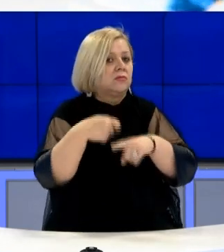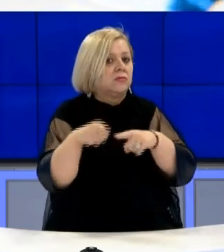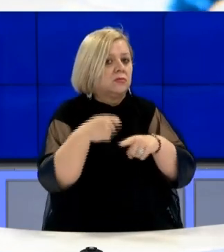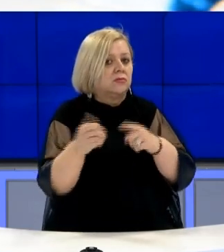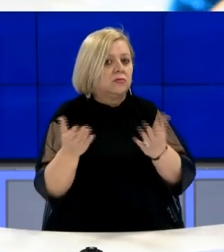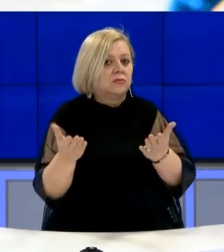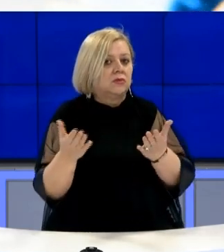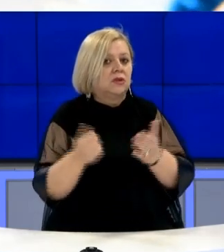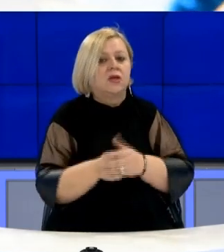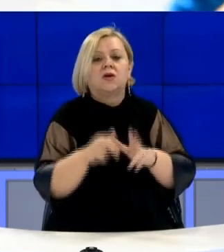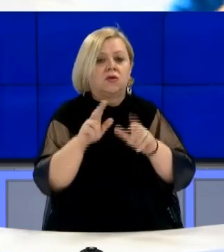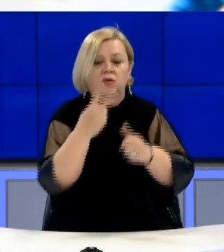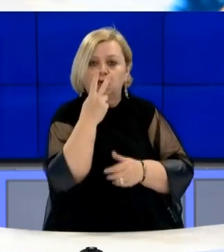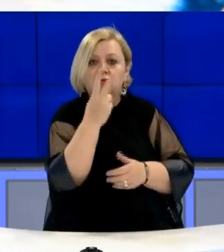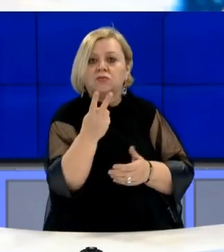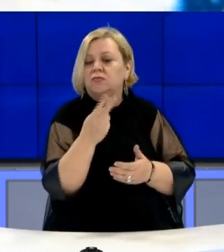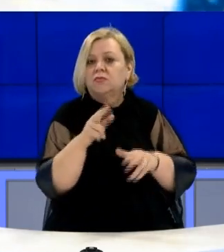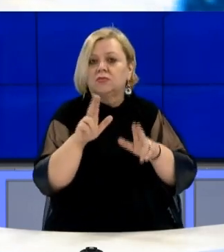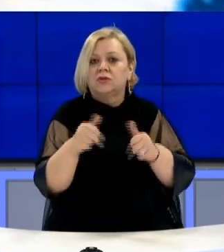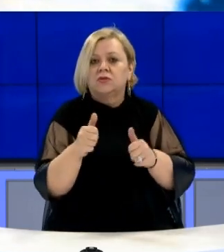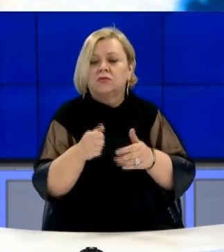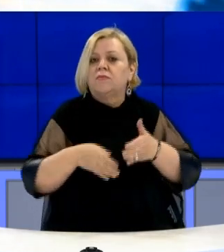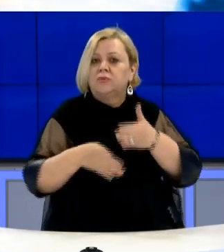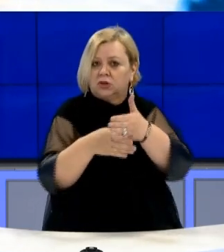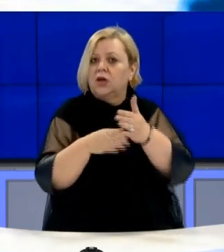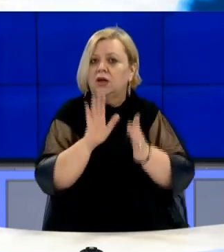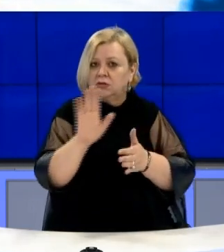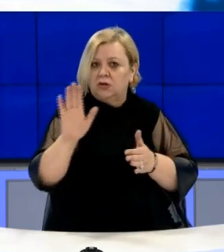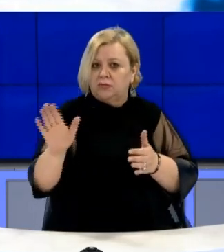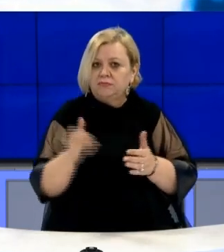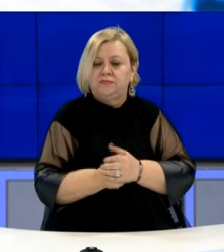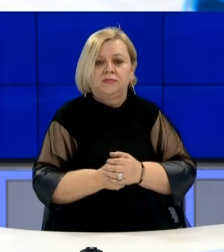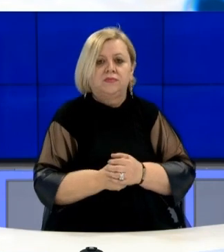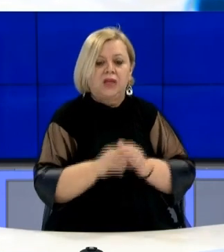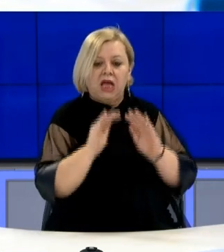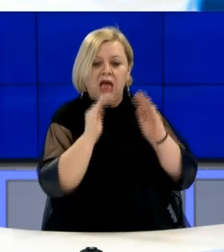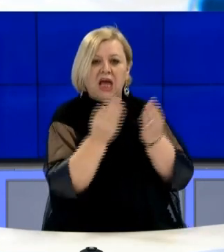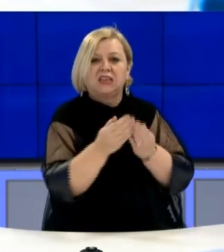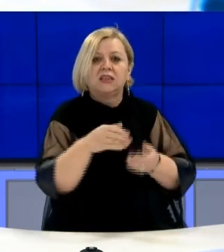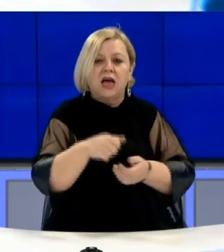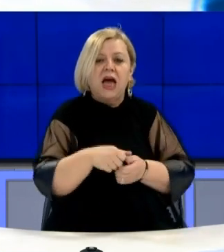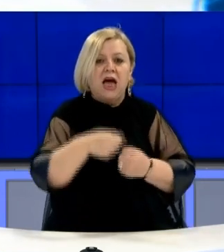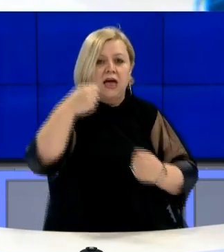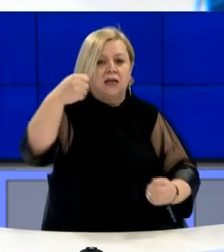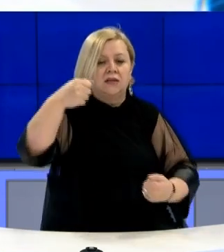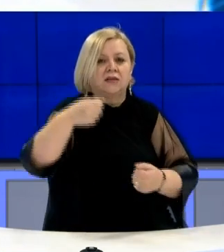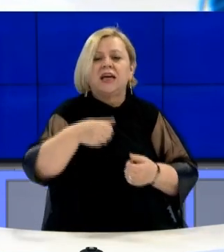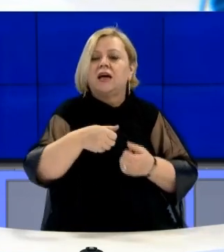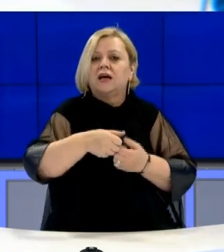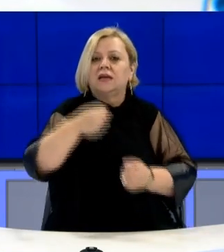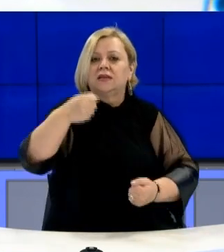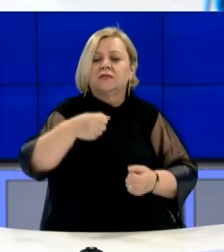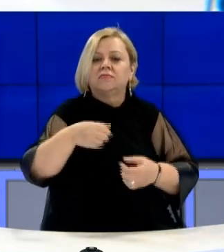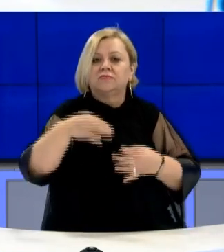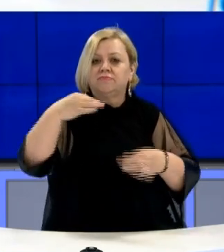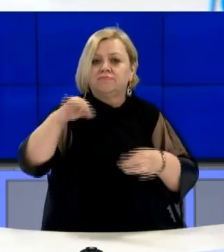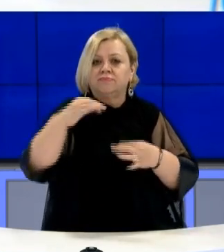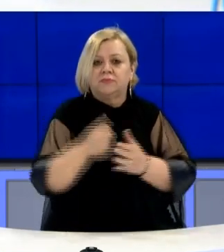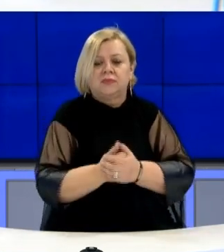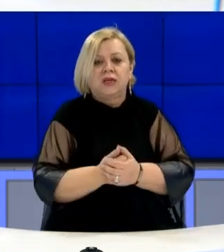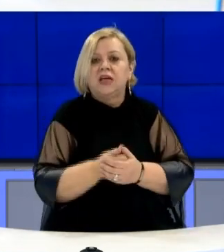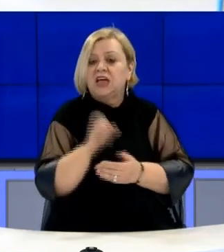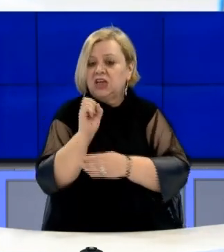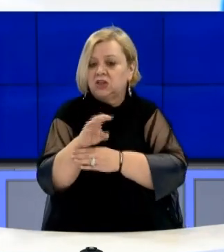edhe se do t'i kishte shikuar mundësit për tim për shtetur ata. Ndërku Agencia Akreditimi të Kosovës të se dorheqët e fundit në këshilit